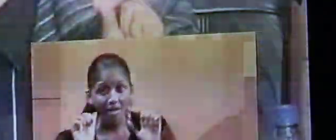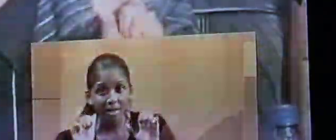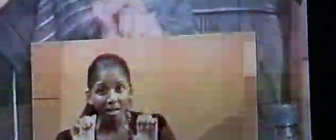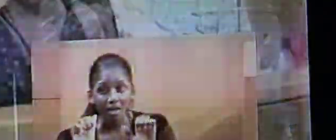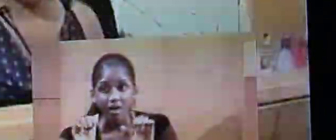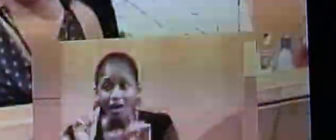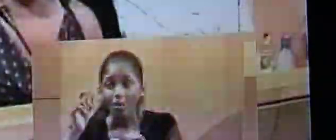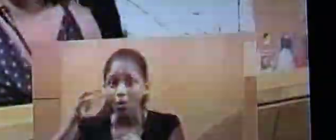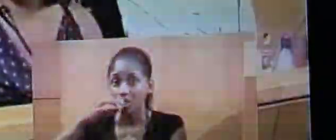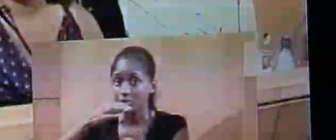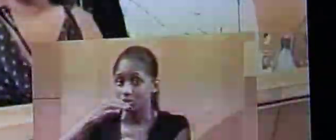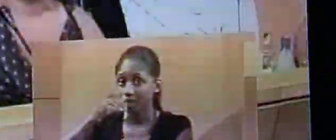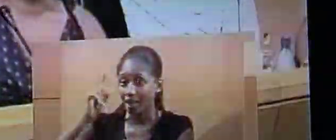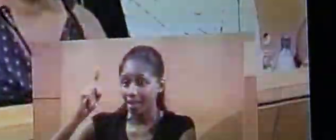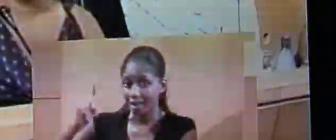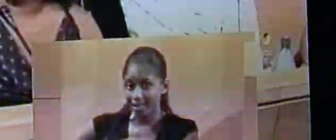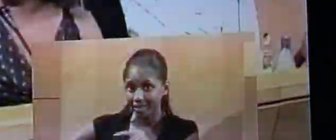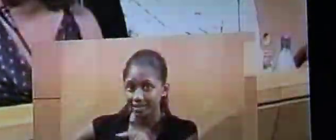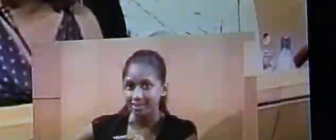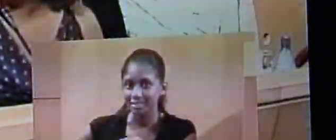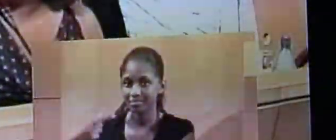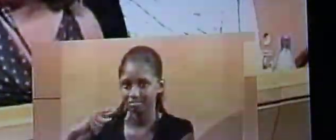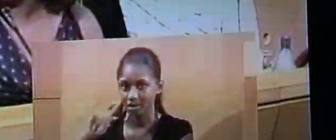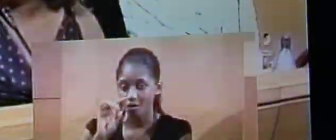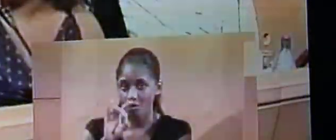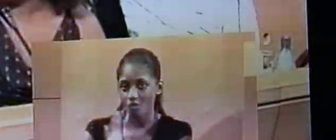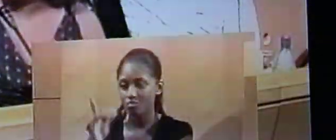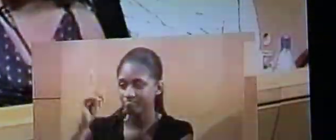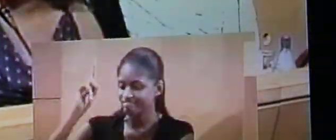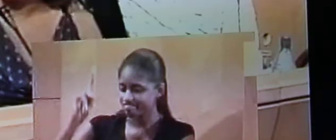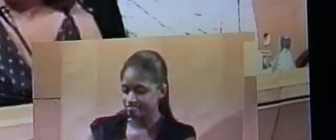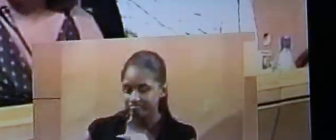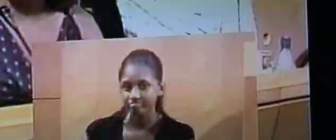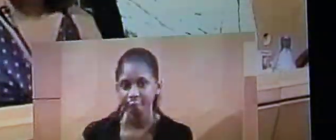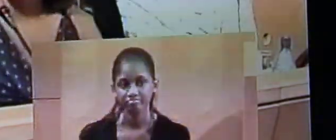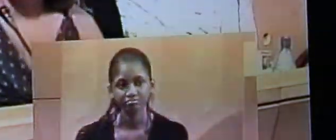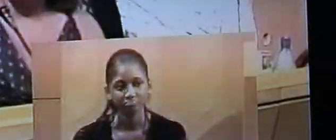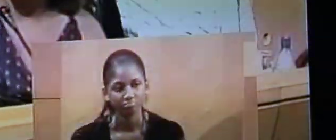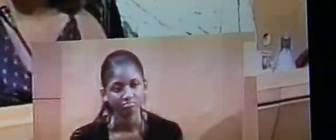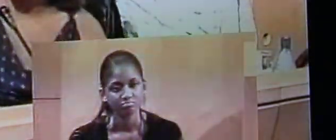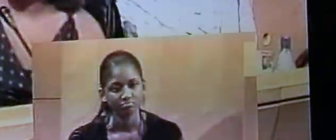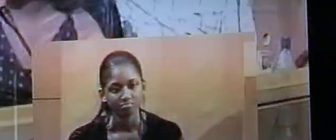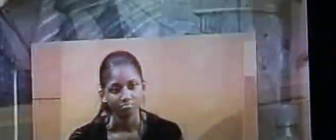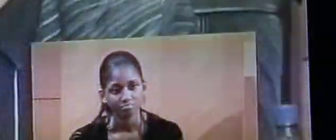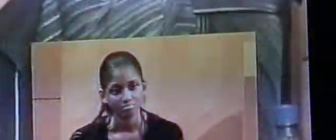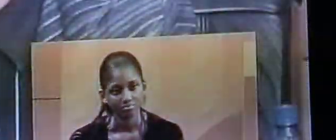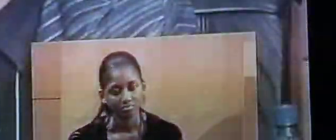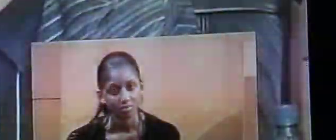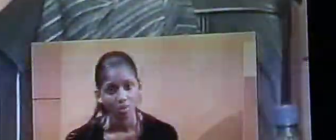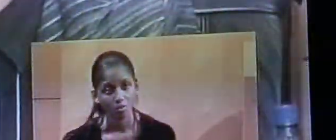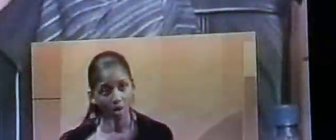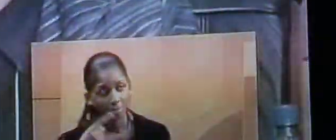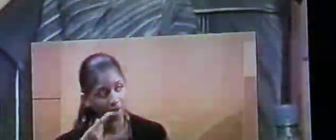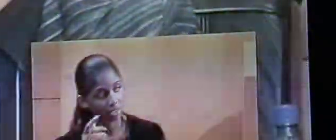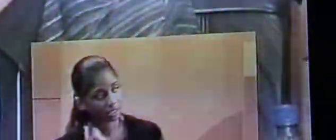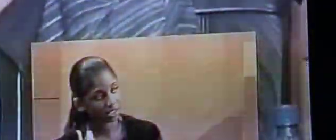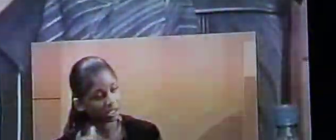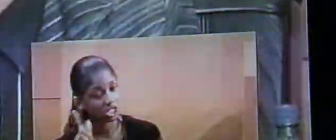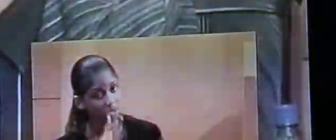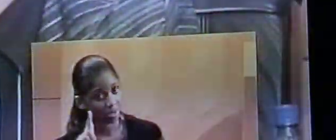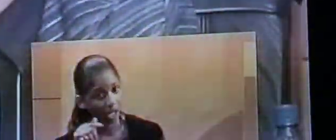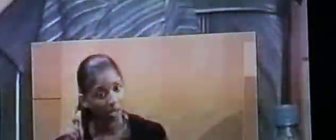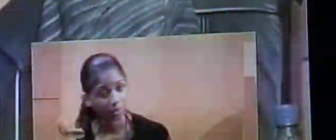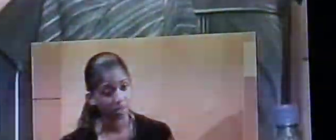interdit de tourner. Je parle de Gilles Desgras qui est le